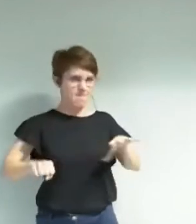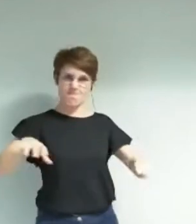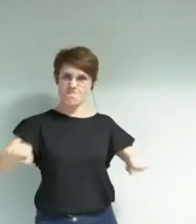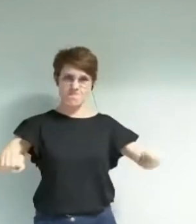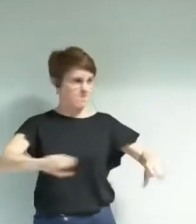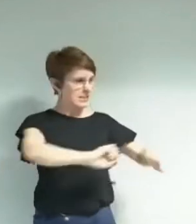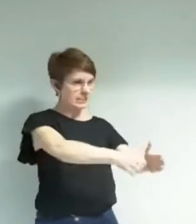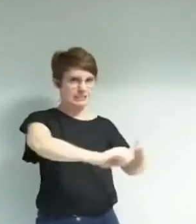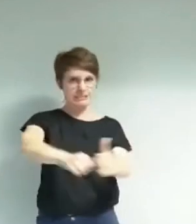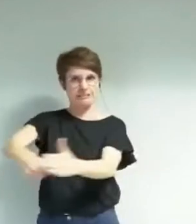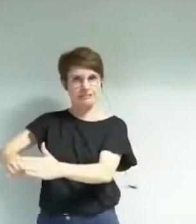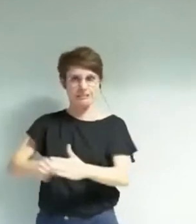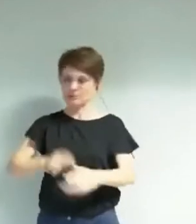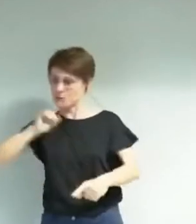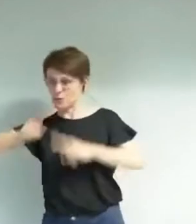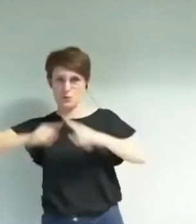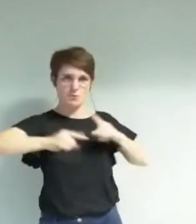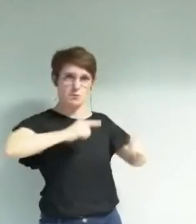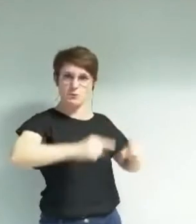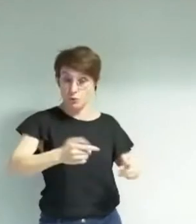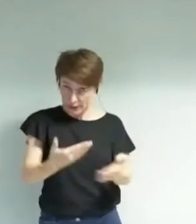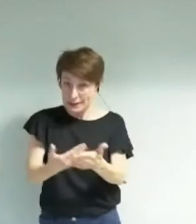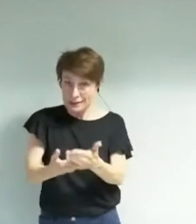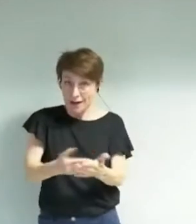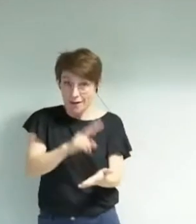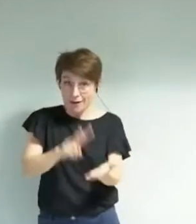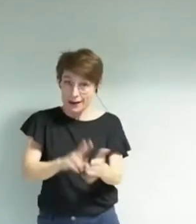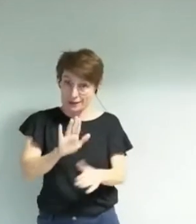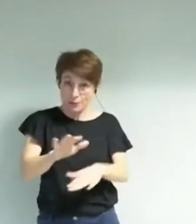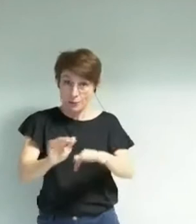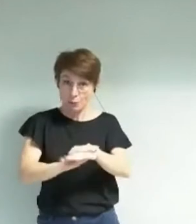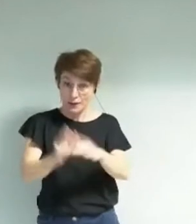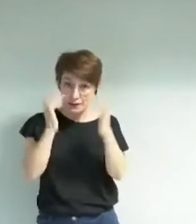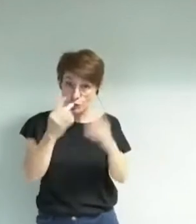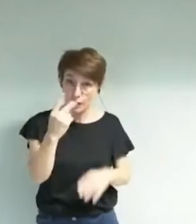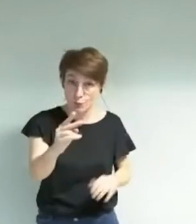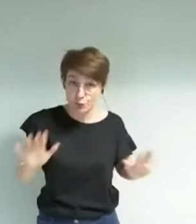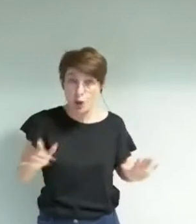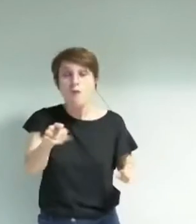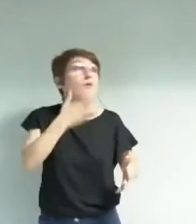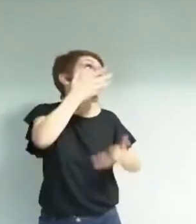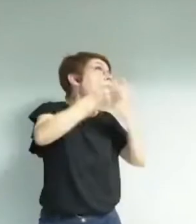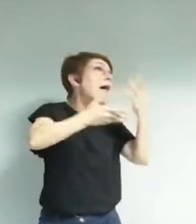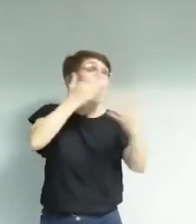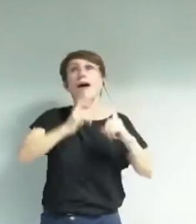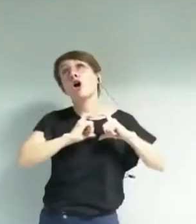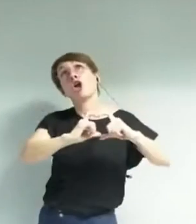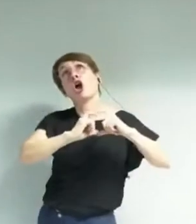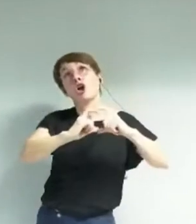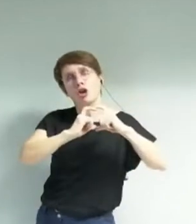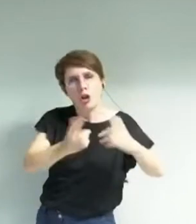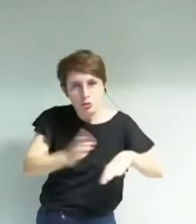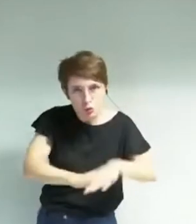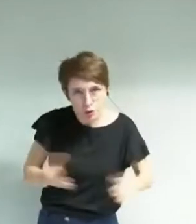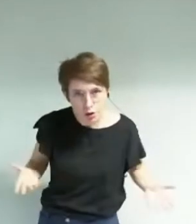municipaliser et donner les consignes. Voilà la réalité de votre politique culturelle, quels que soient les beaux discours bisounours que vous servez